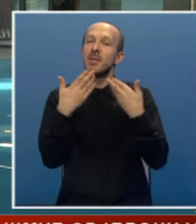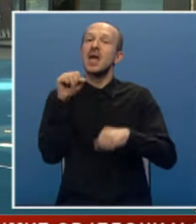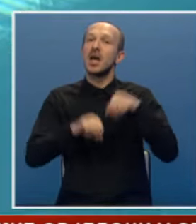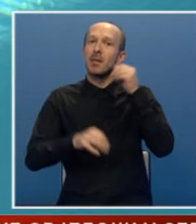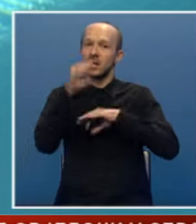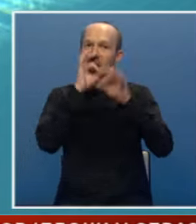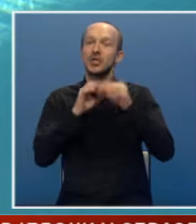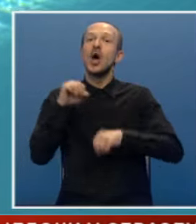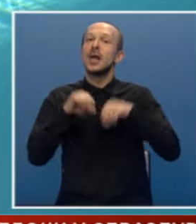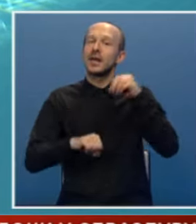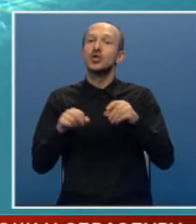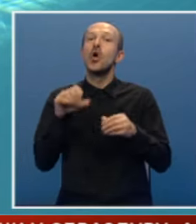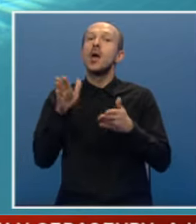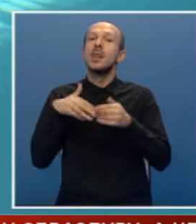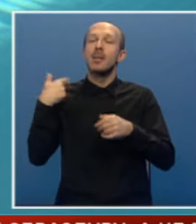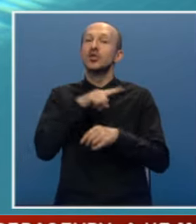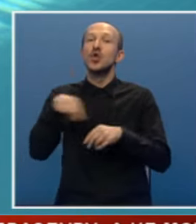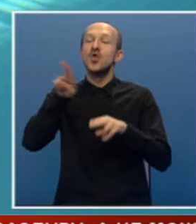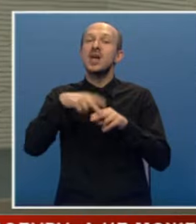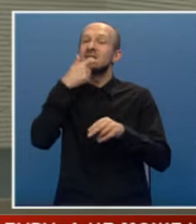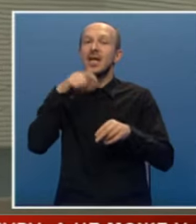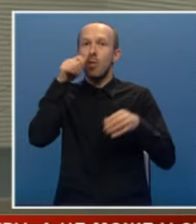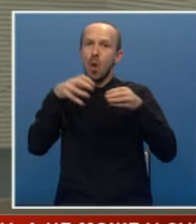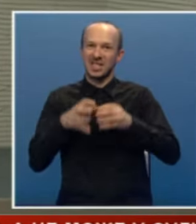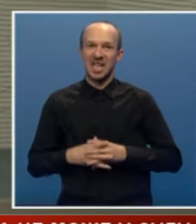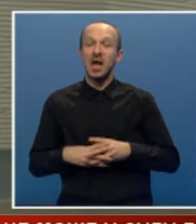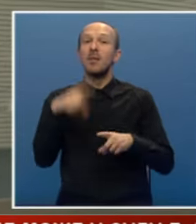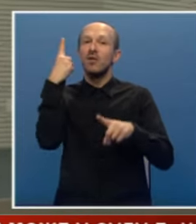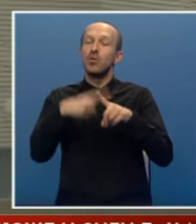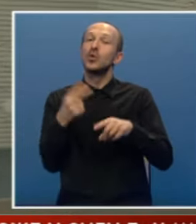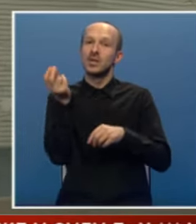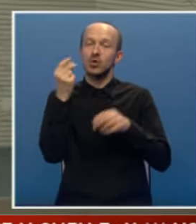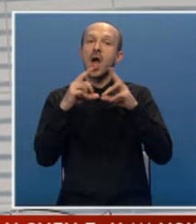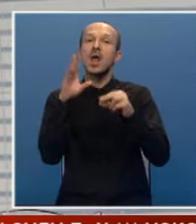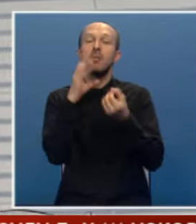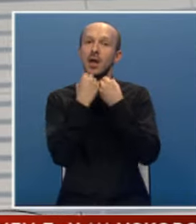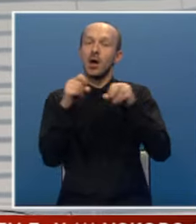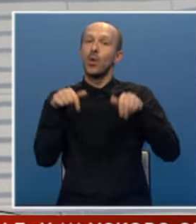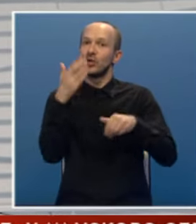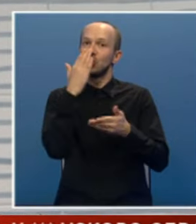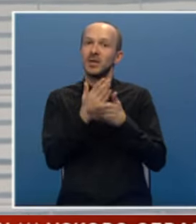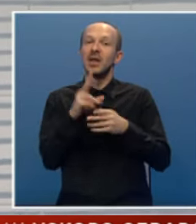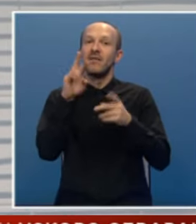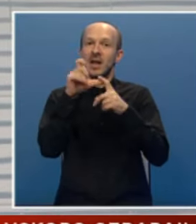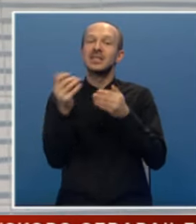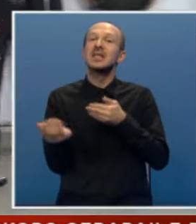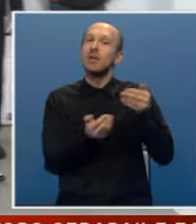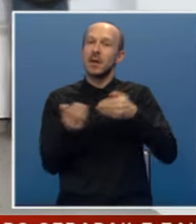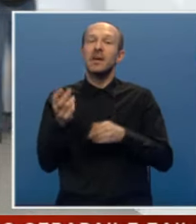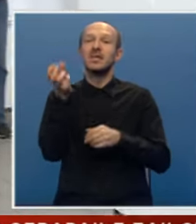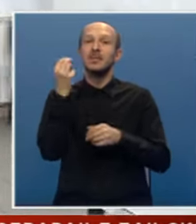rehabilitaciju i rekreaciju od najmlađe do najstarije populacije. Prvi put u Srpskoj, ali BiH, ovdje će biti i wellness za bebe.